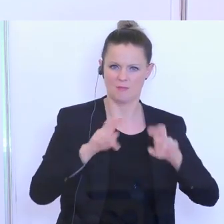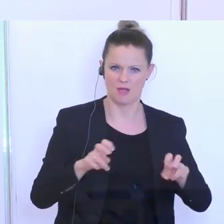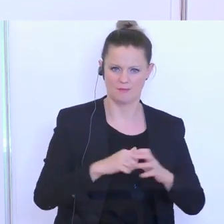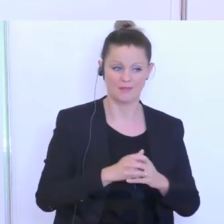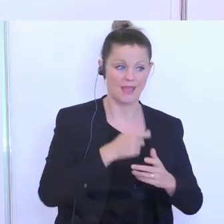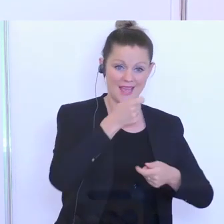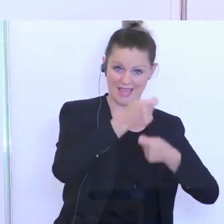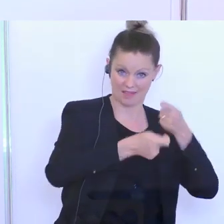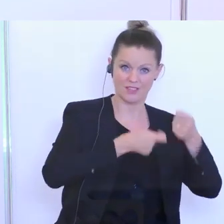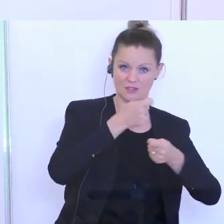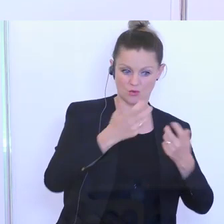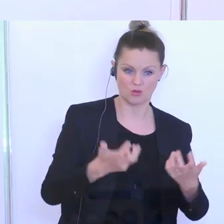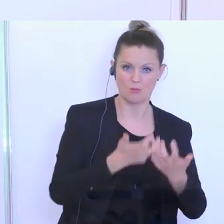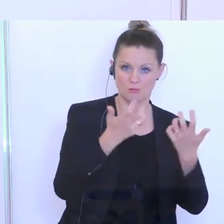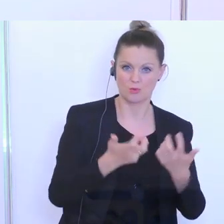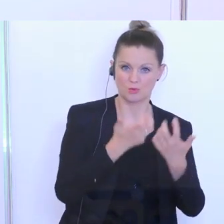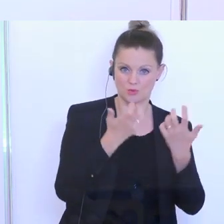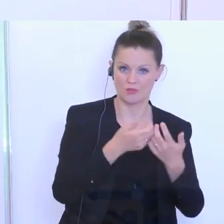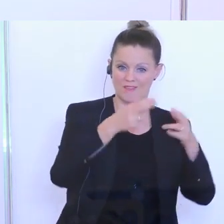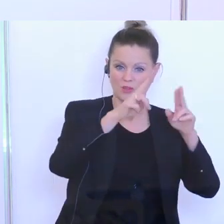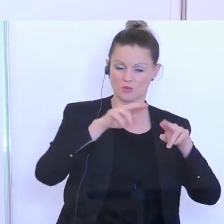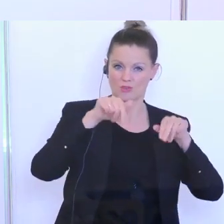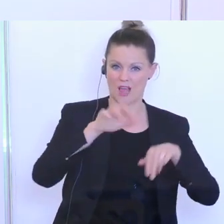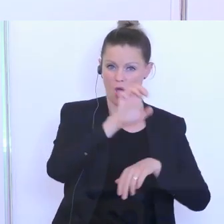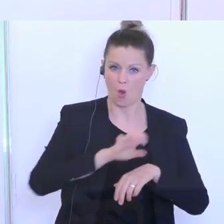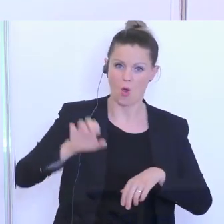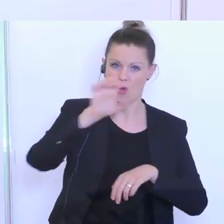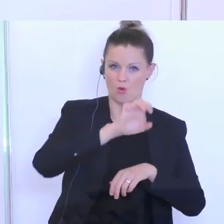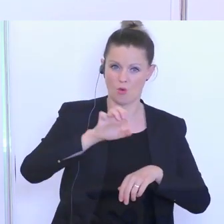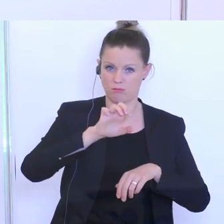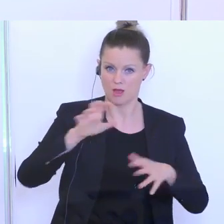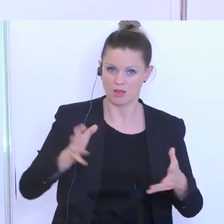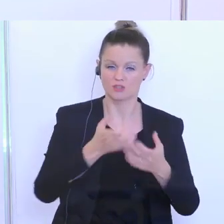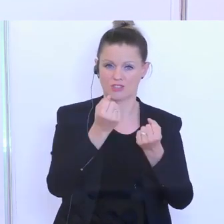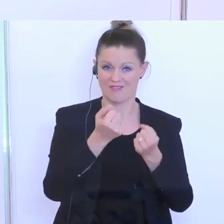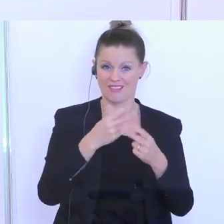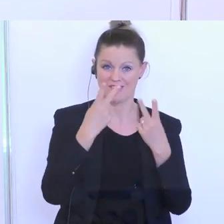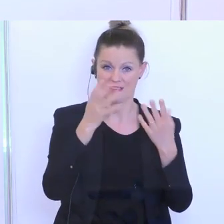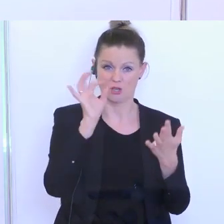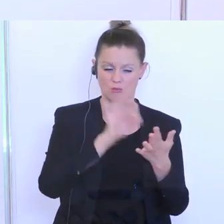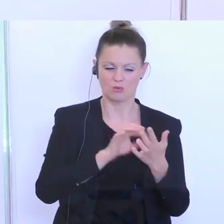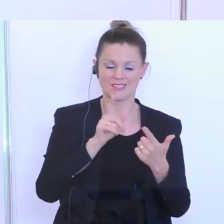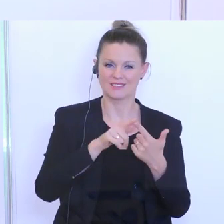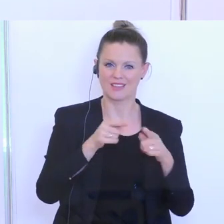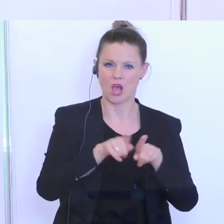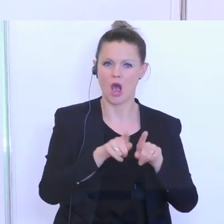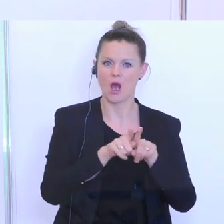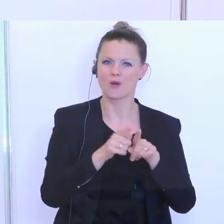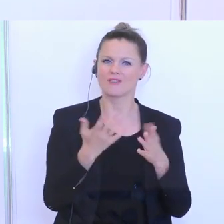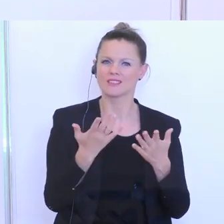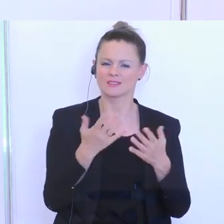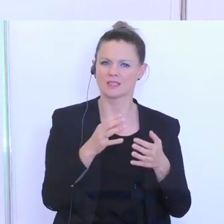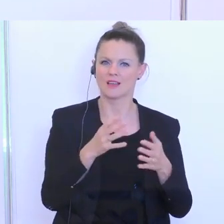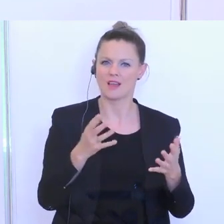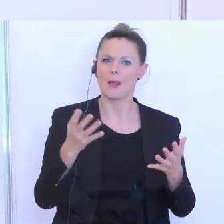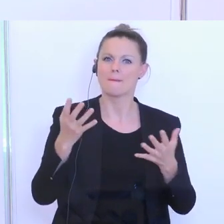Thema Investitionen, Produktion wieder in Europa zu haben, ist ein ganz wichtiger Punkt. Und der zweite durchaus auch im Bereich